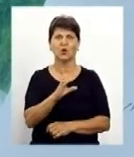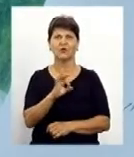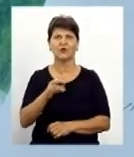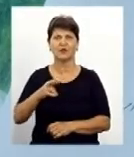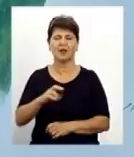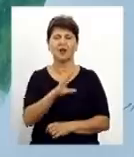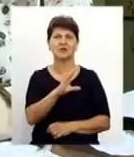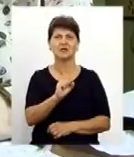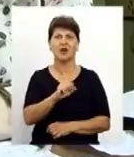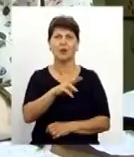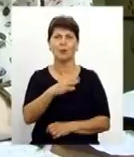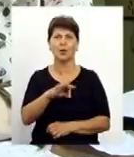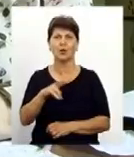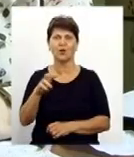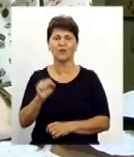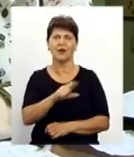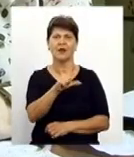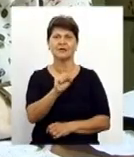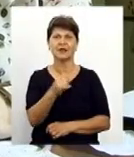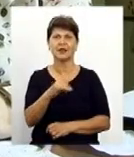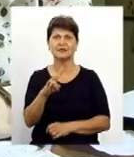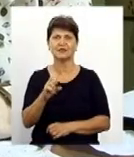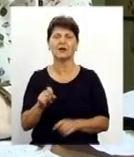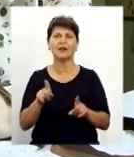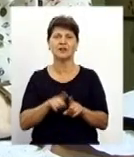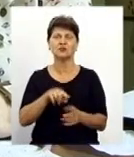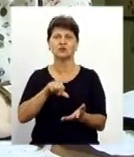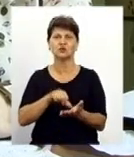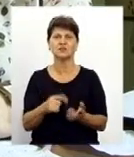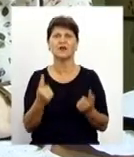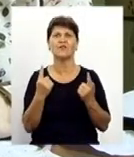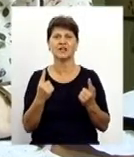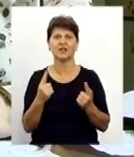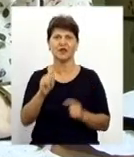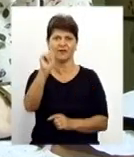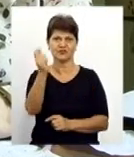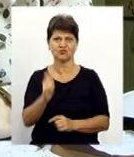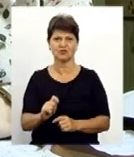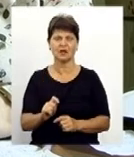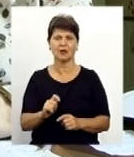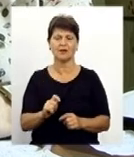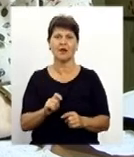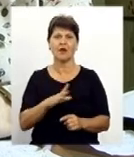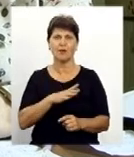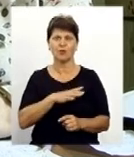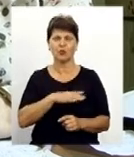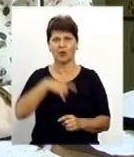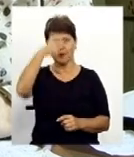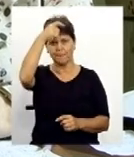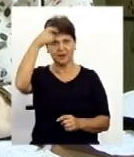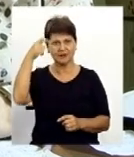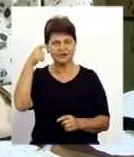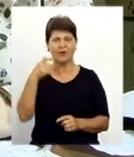Зайцева, теж учасниця Великої вітчизняної війни, вона була партизанкою,